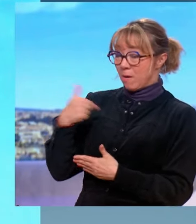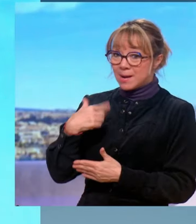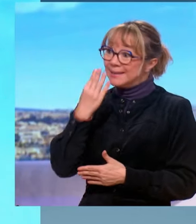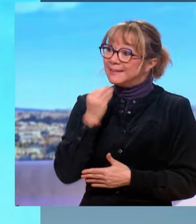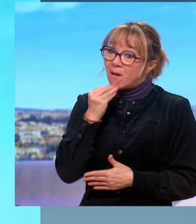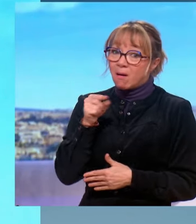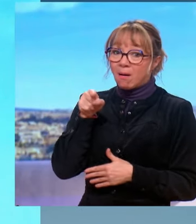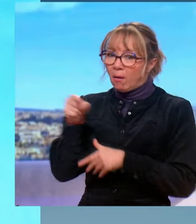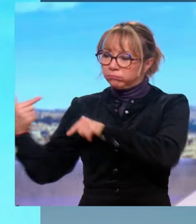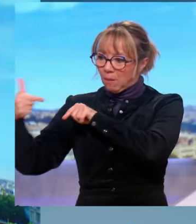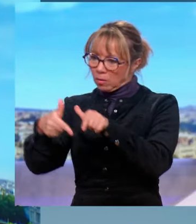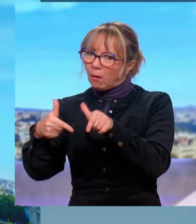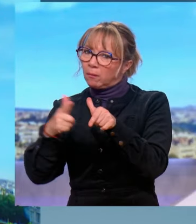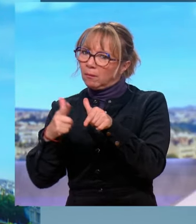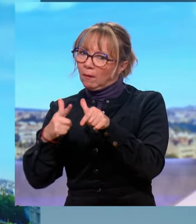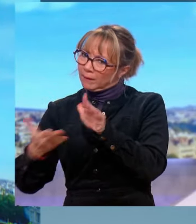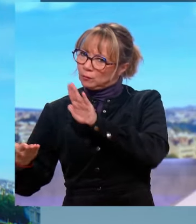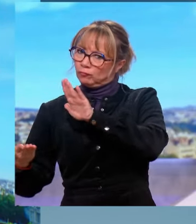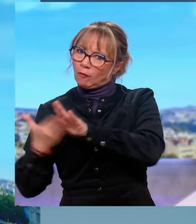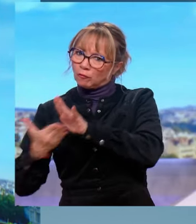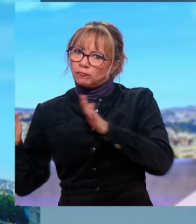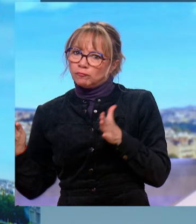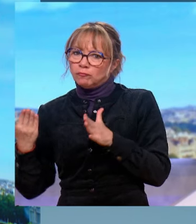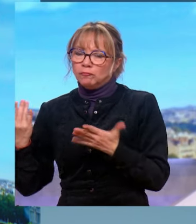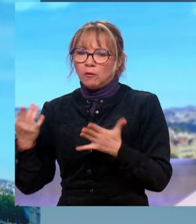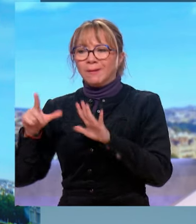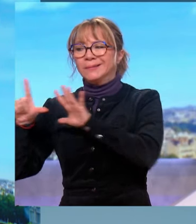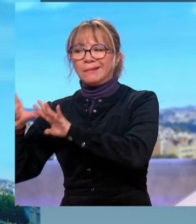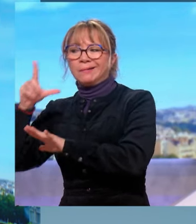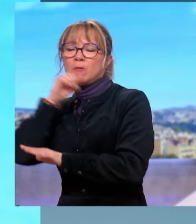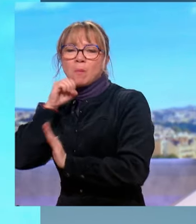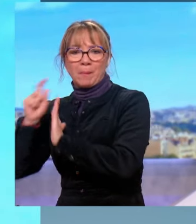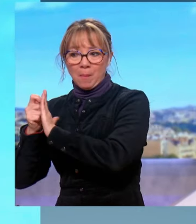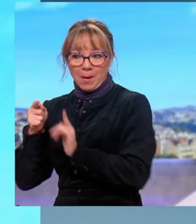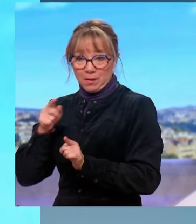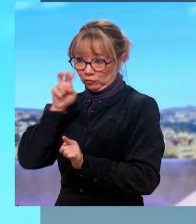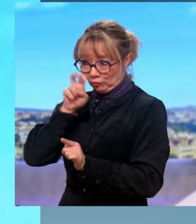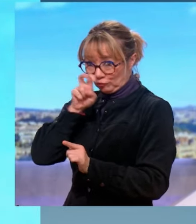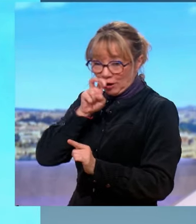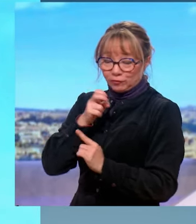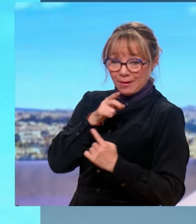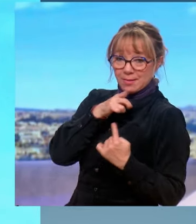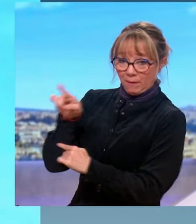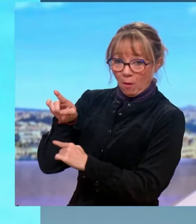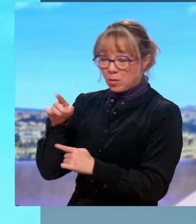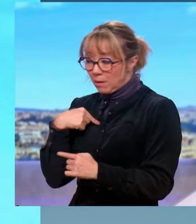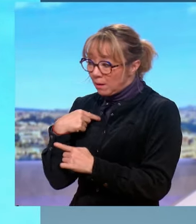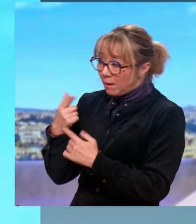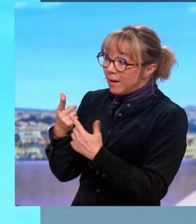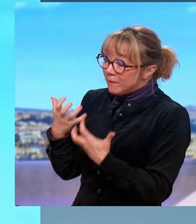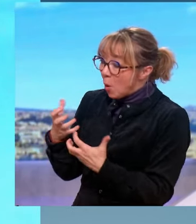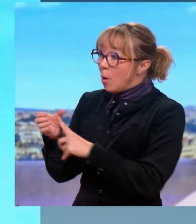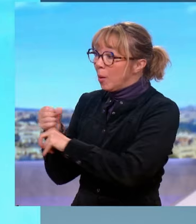attaqué de manière sauvage et barbare le 7 octobre dernier, cherche à se défendre, à libérer ses otages et à éradiquer